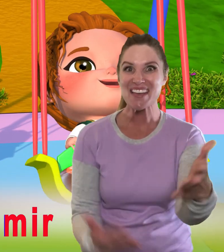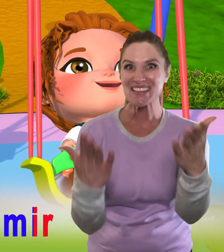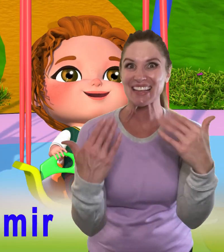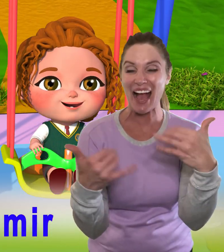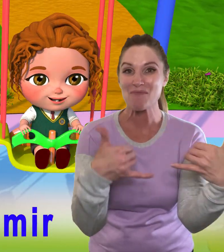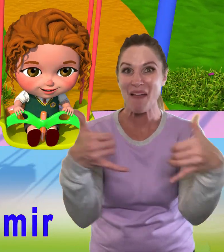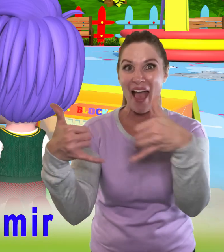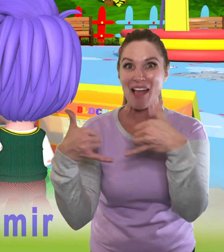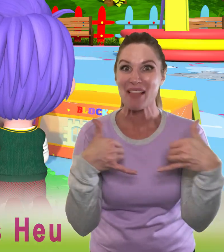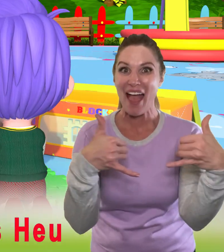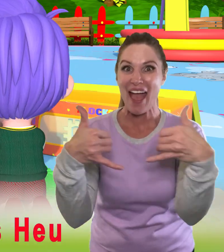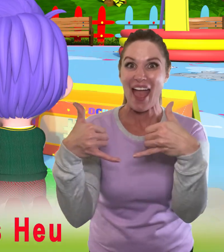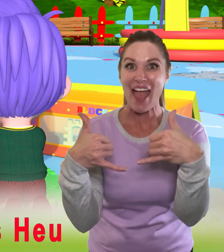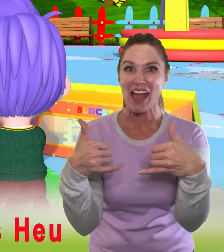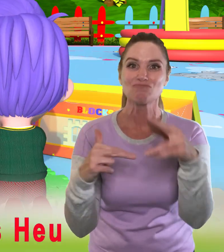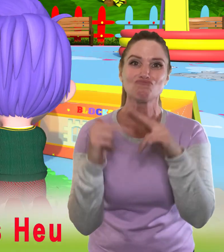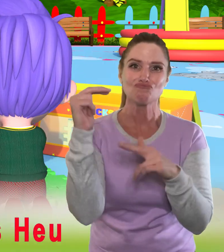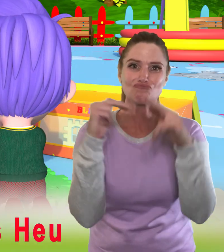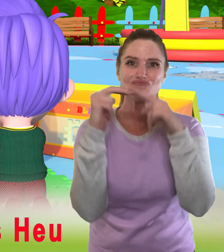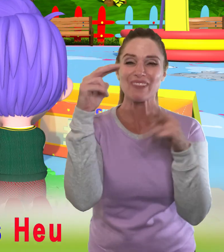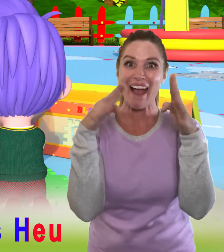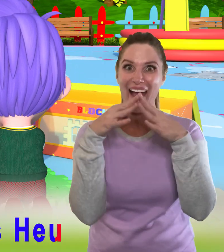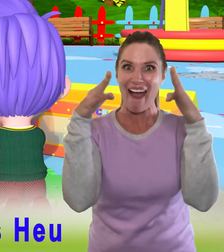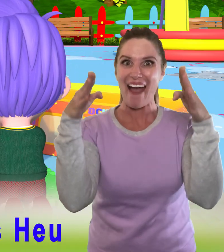hey, spiel mit mir Hey,